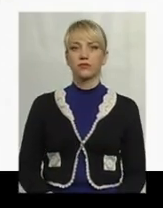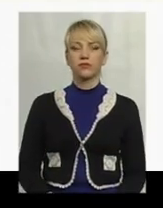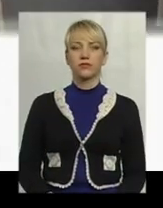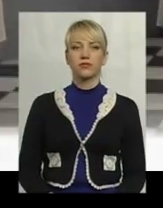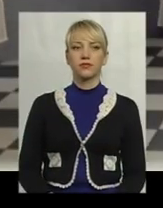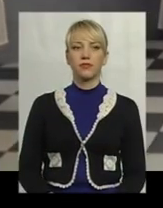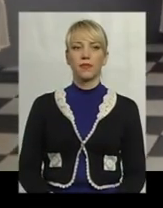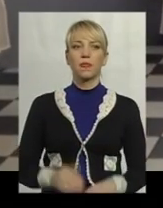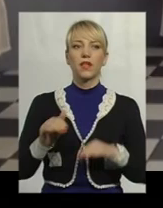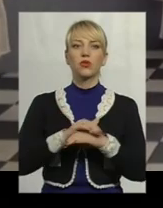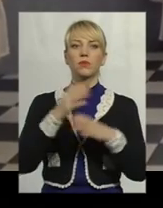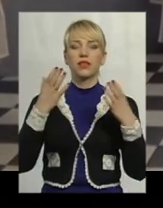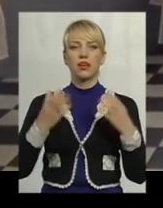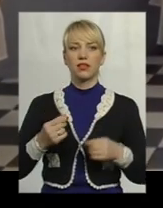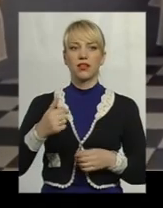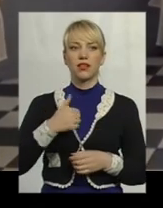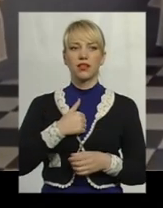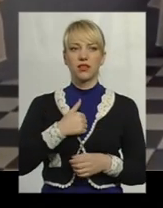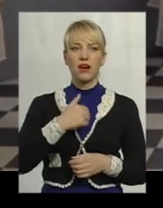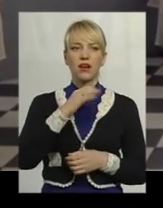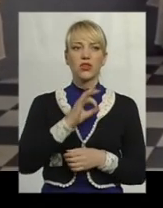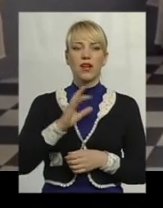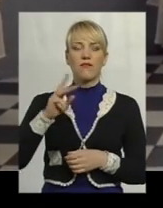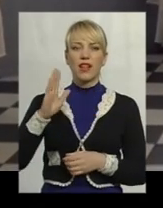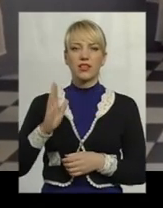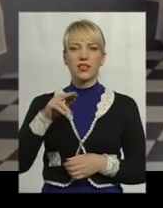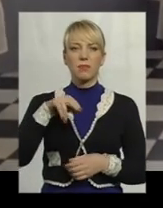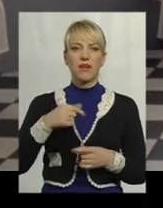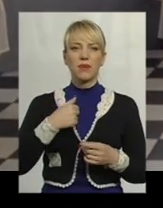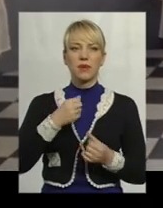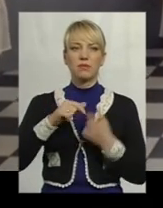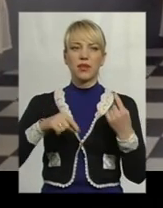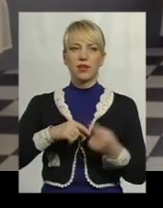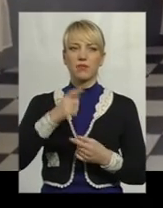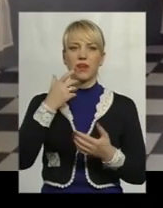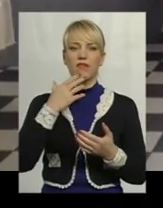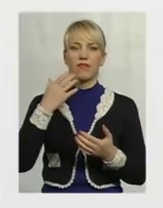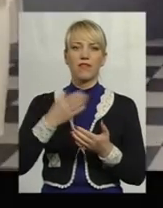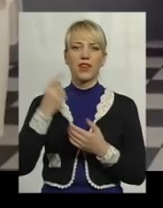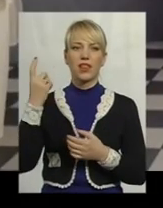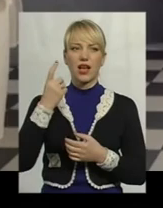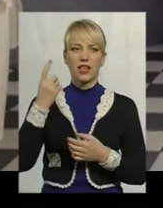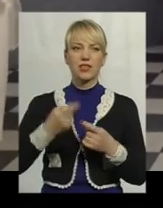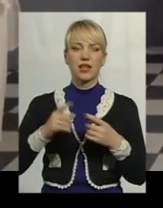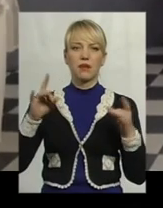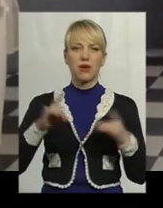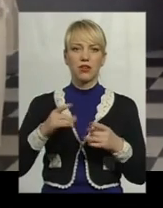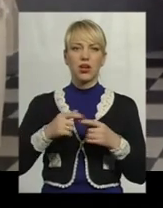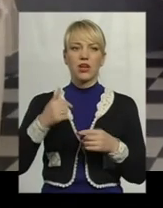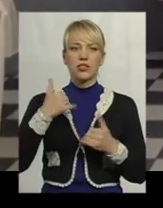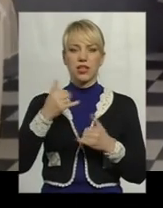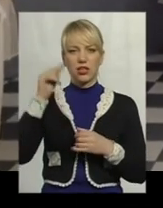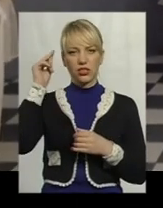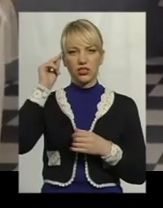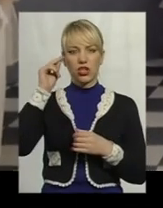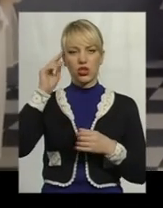Добрий день! Я Гуцелюк Валентина Цезарівна, підприємець. Власник вару «Глорія». Зараз ми щодо віку хочемо